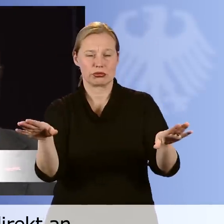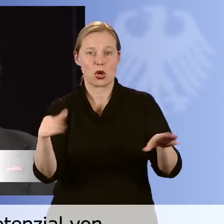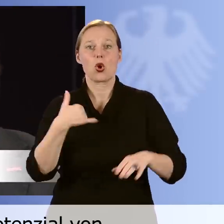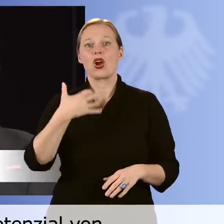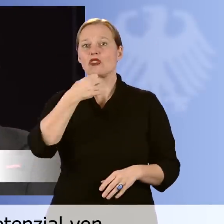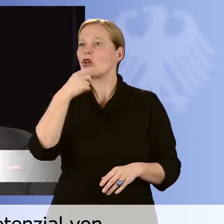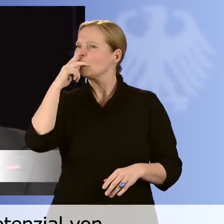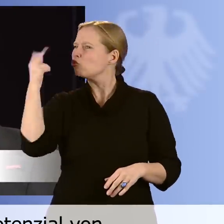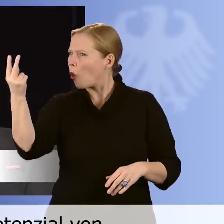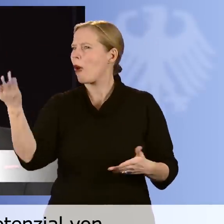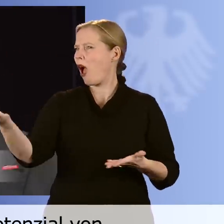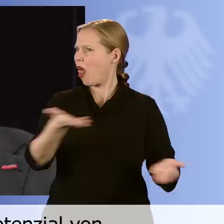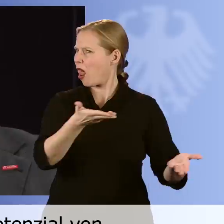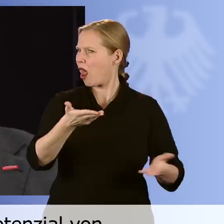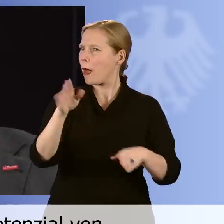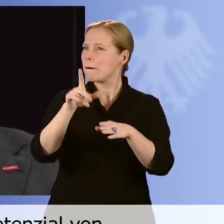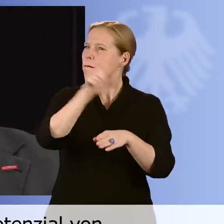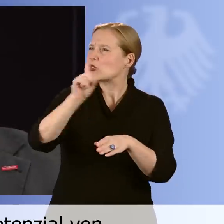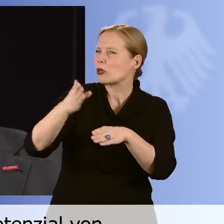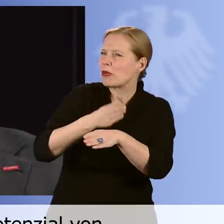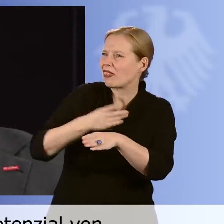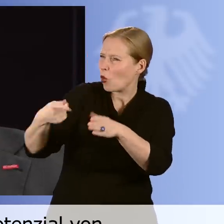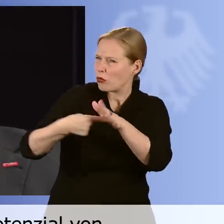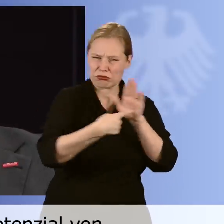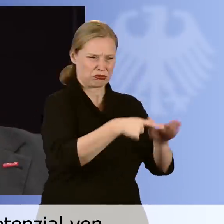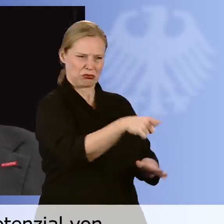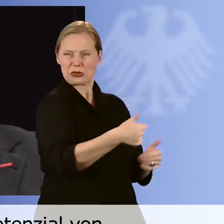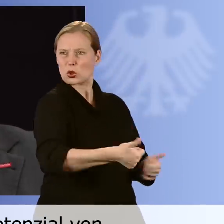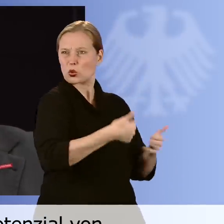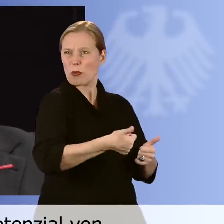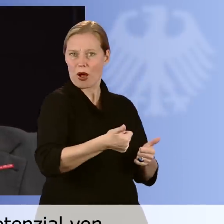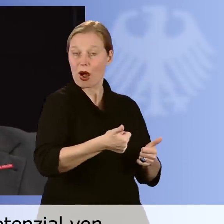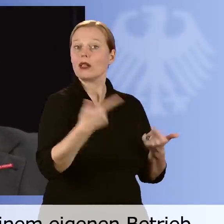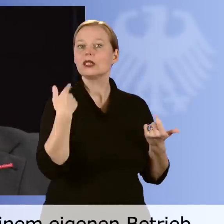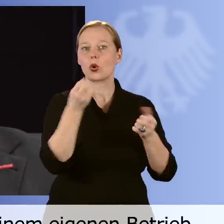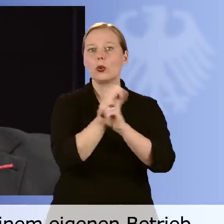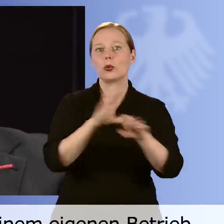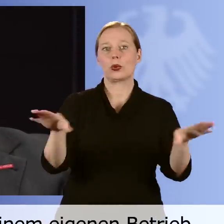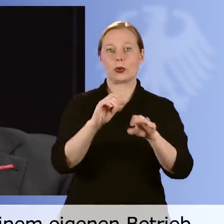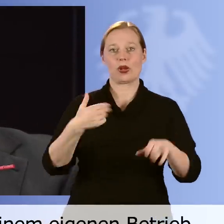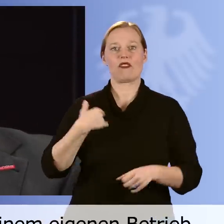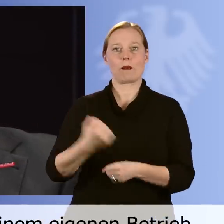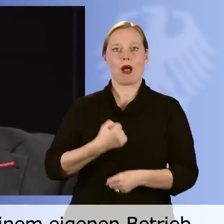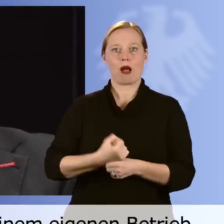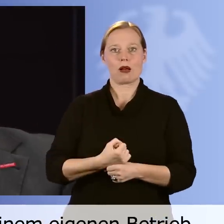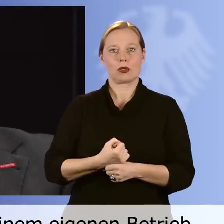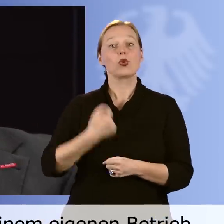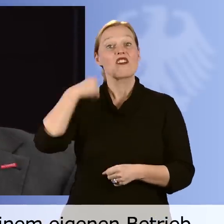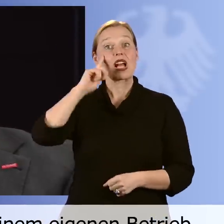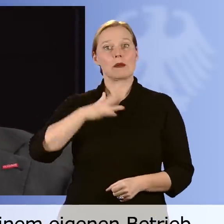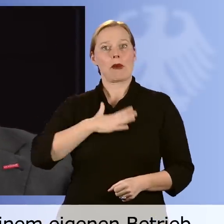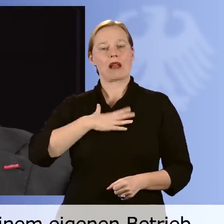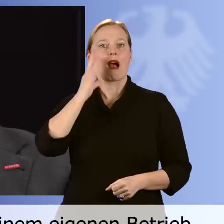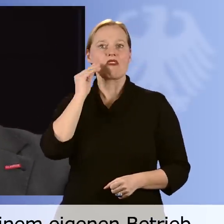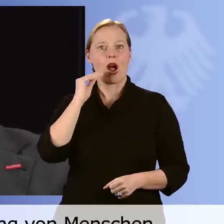Potenzial der Menschen mit Behinderungen hinzuweisen. Und ich kann aus Erfahrung sagen im eigenen Betrieb, dass ich